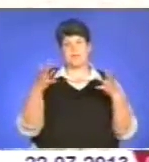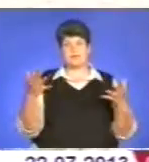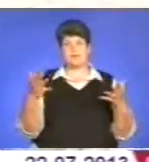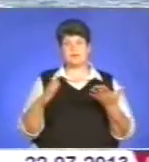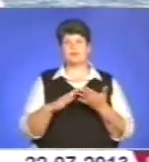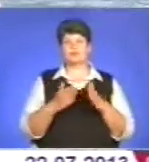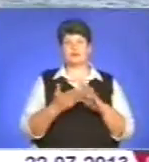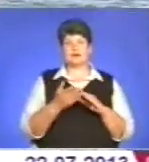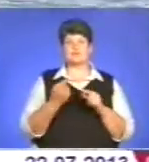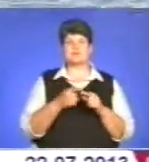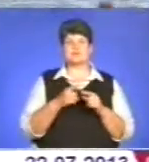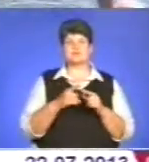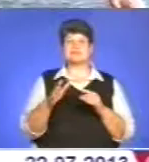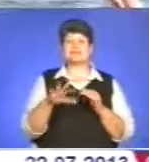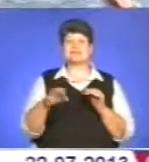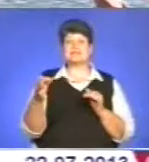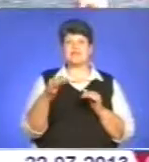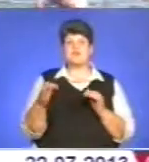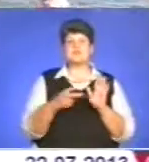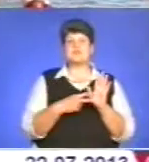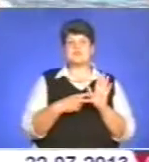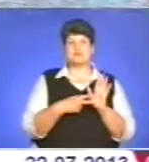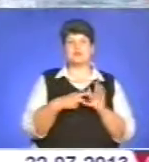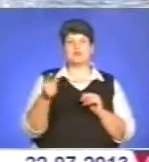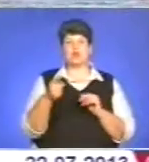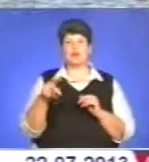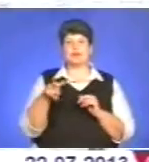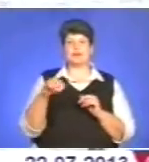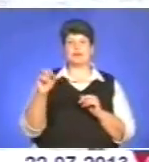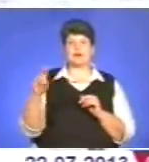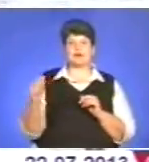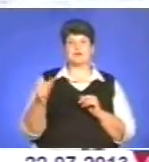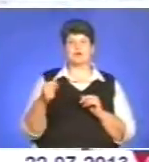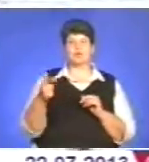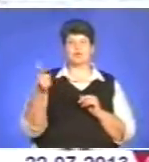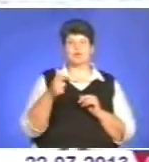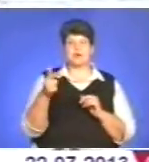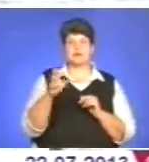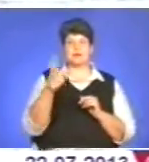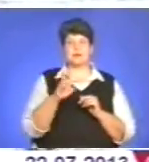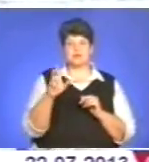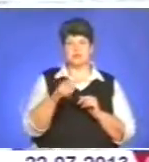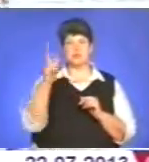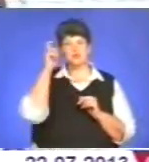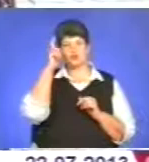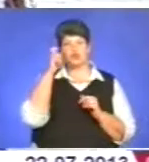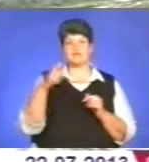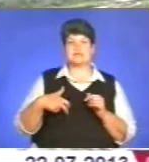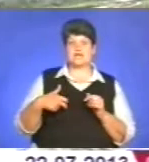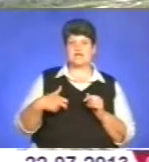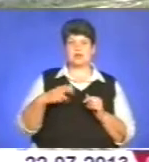станцій в районах області сім. У Тернополі, Ланівцях, Бережанах, Гусятині, Чорткові, Заліщиках та Борщеві.